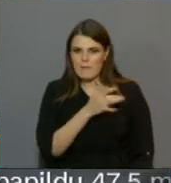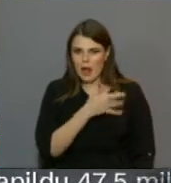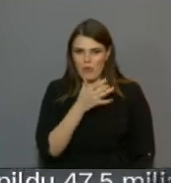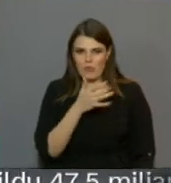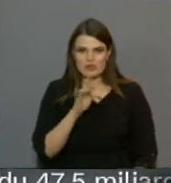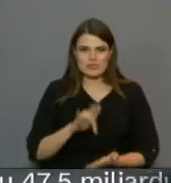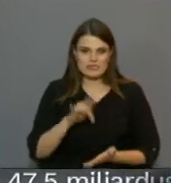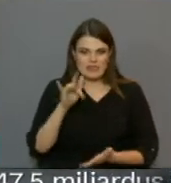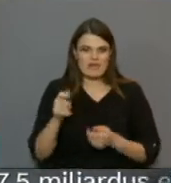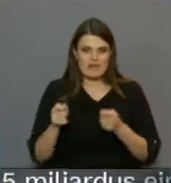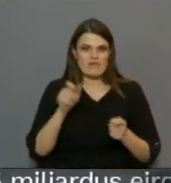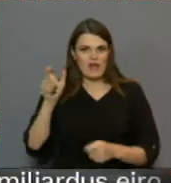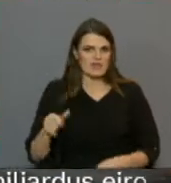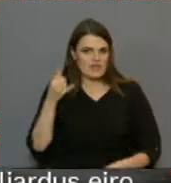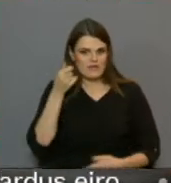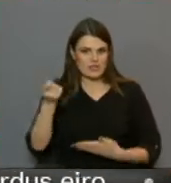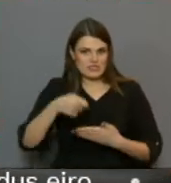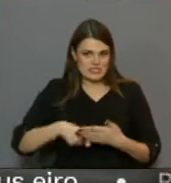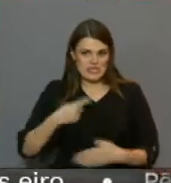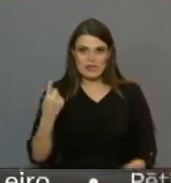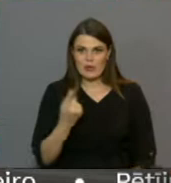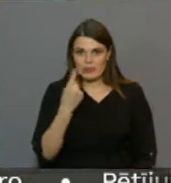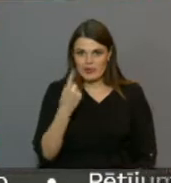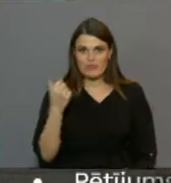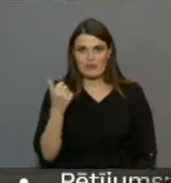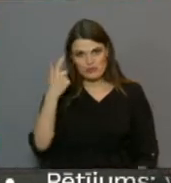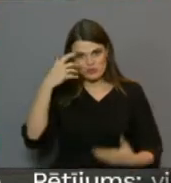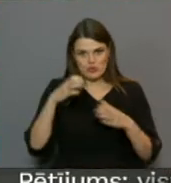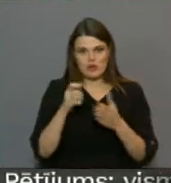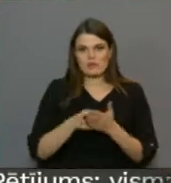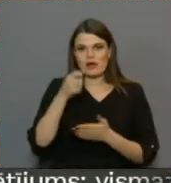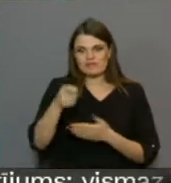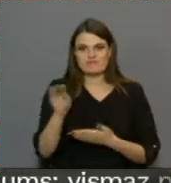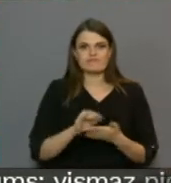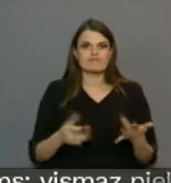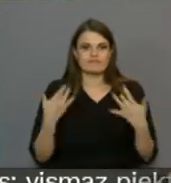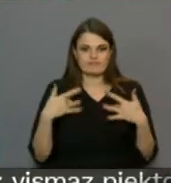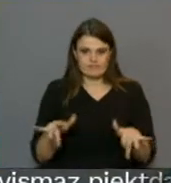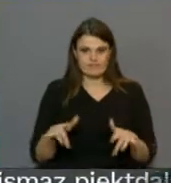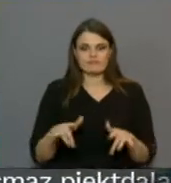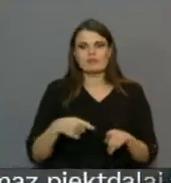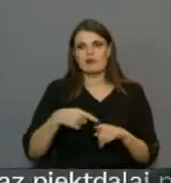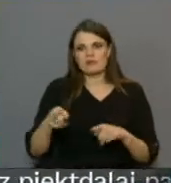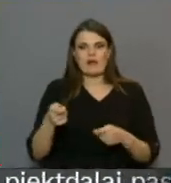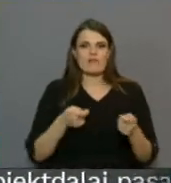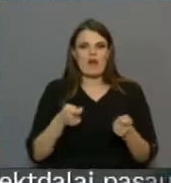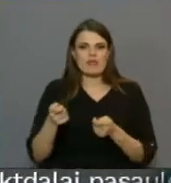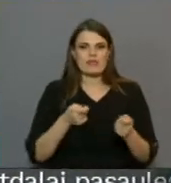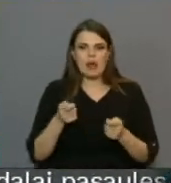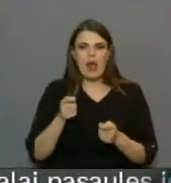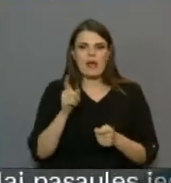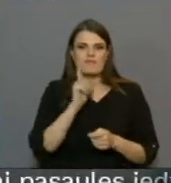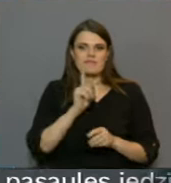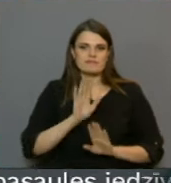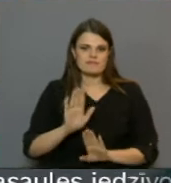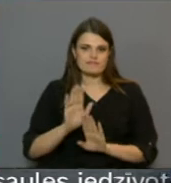talriņa numurs ir izslēgts. Pirmdien viņš Daugavpils pilsētas domē iesniedz darba atlūgumu. Nozīmējas vadītāja pienākuma izpildītāju